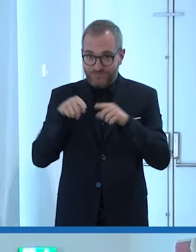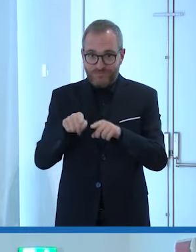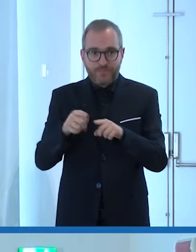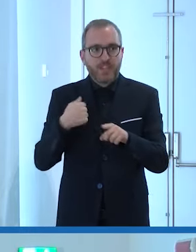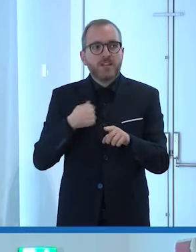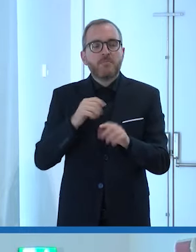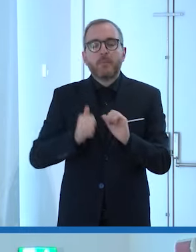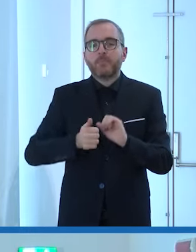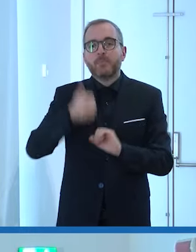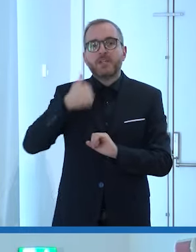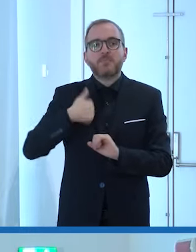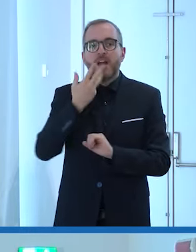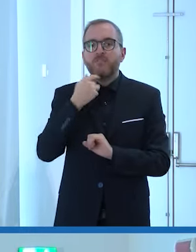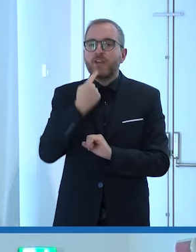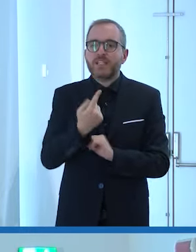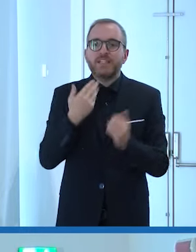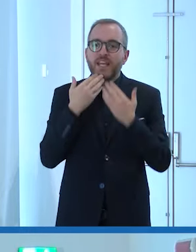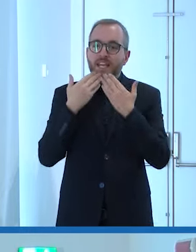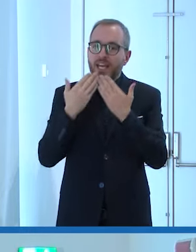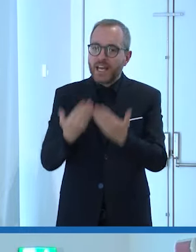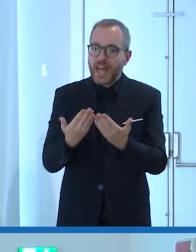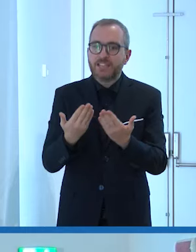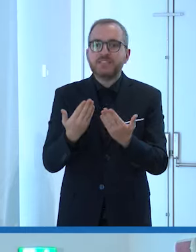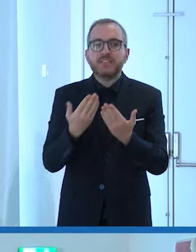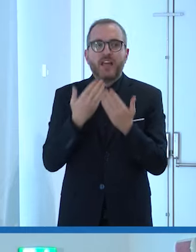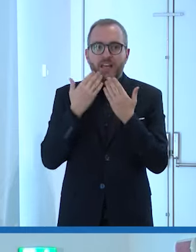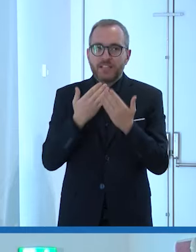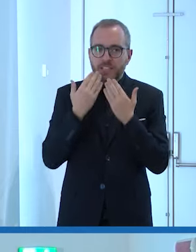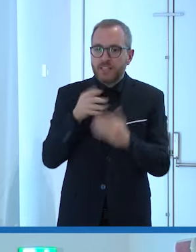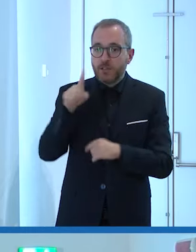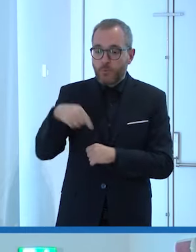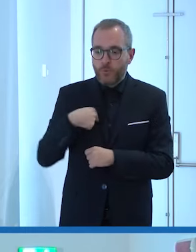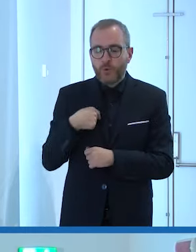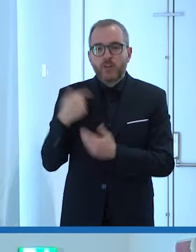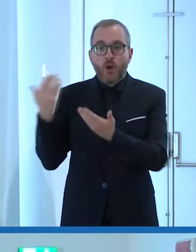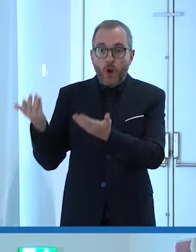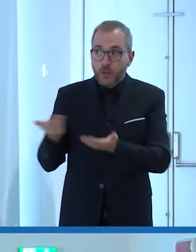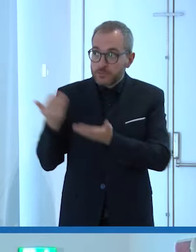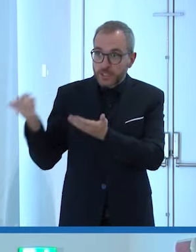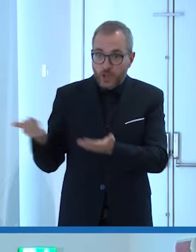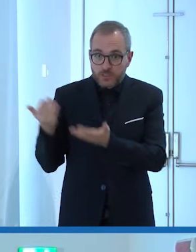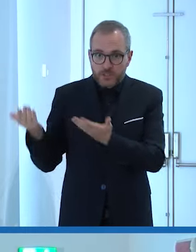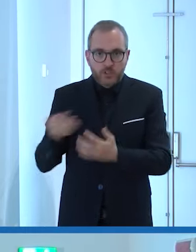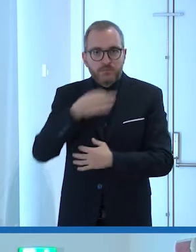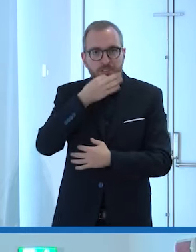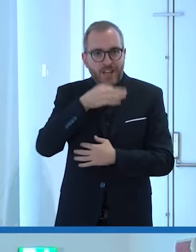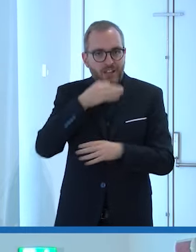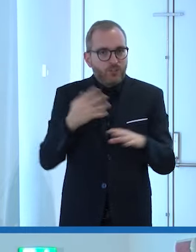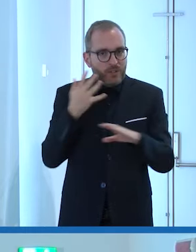ringraziare anch'io i nostri ospiti che sono intervenuti e che